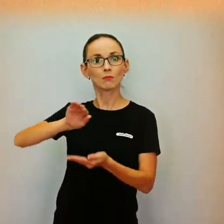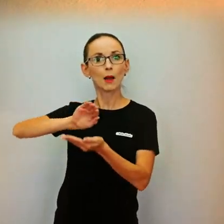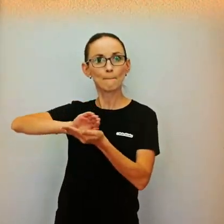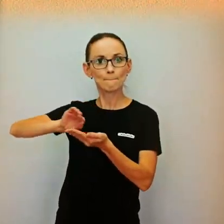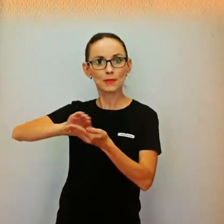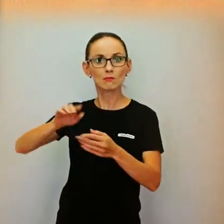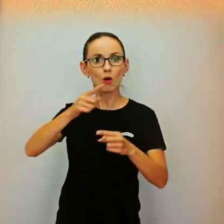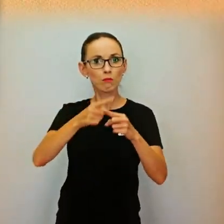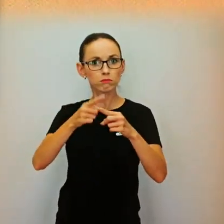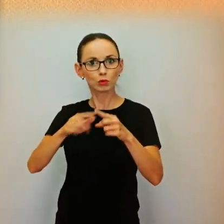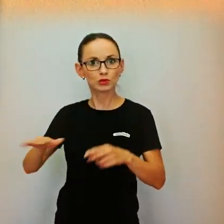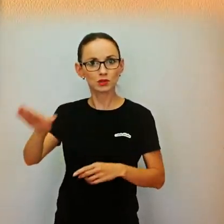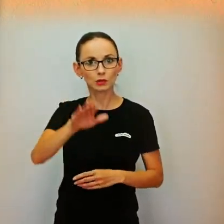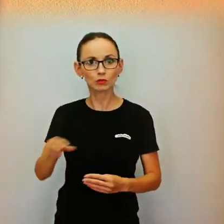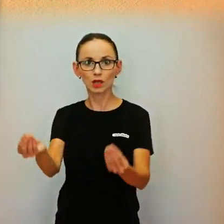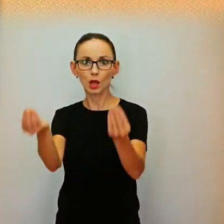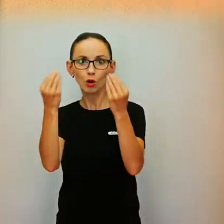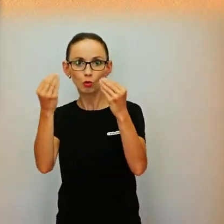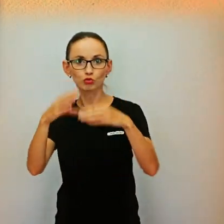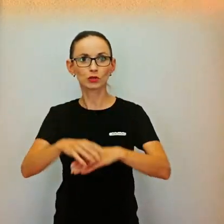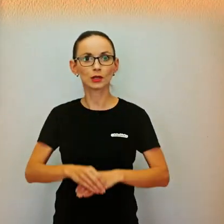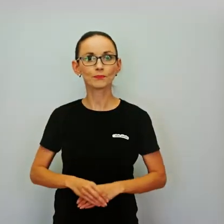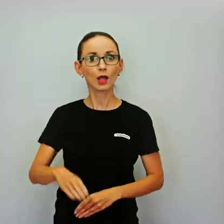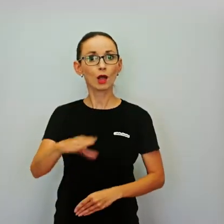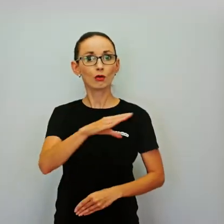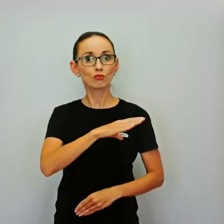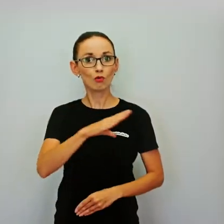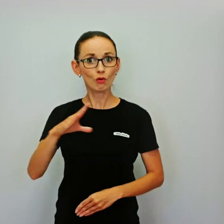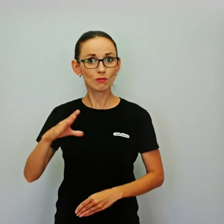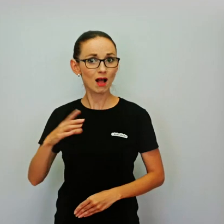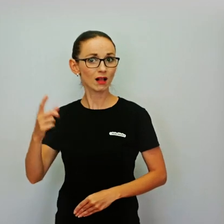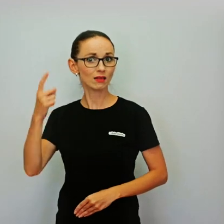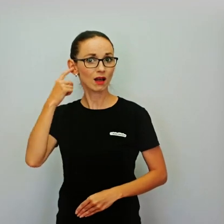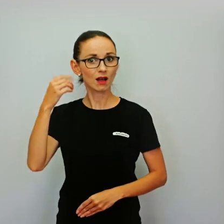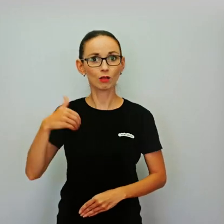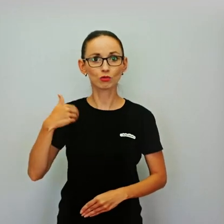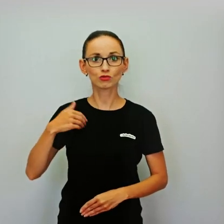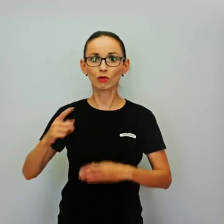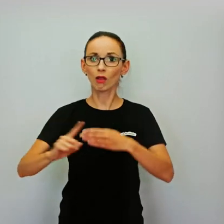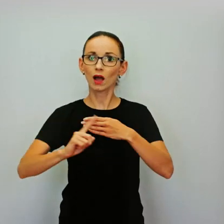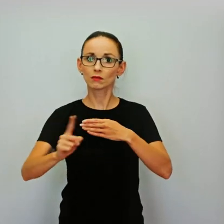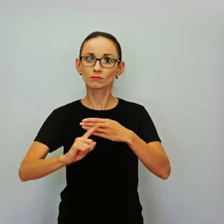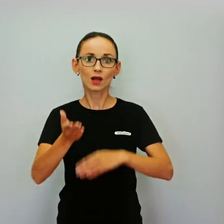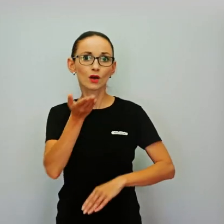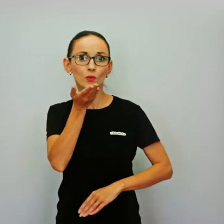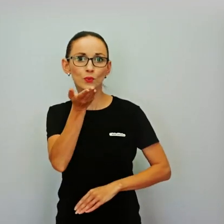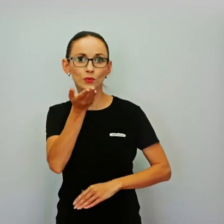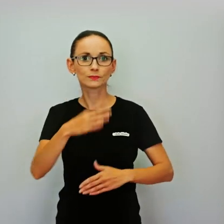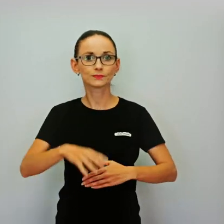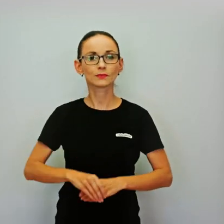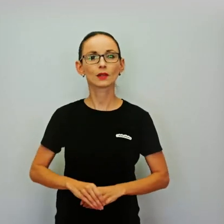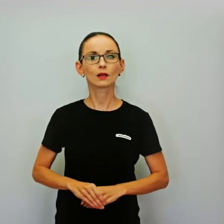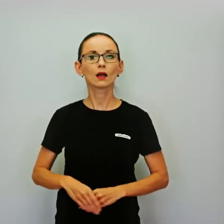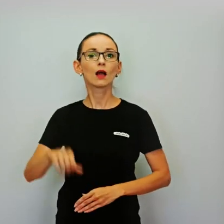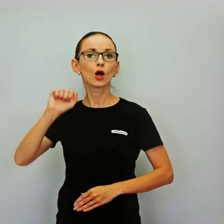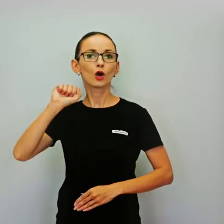to, či by zvládli aj bežnú školu. Po páde režimu sa preto začal proces ísť integrácie, začelňovania do